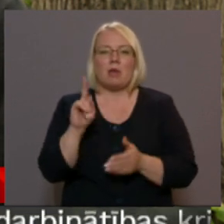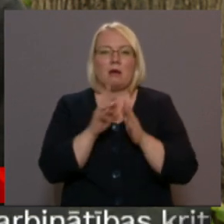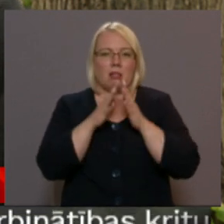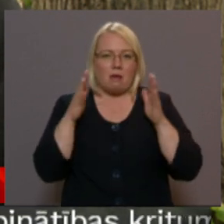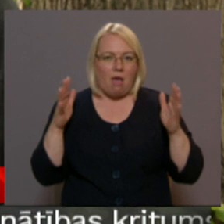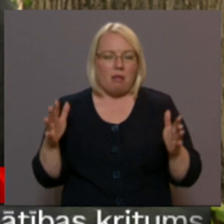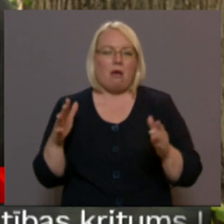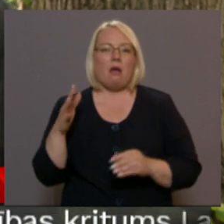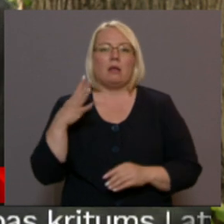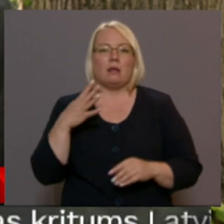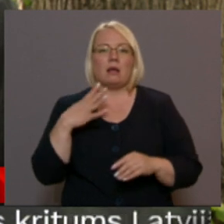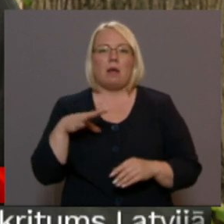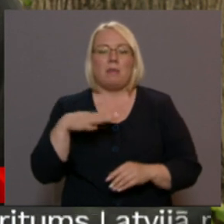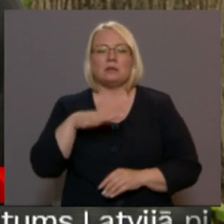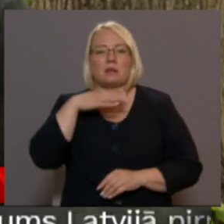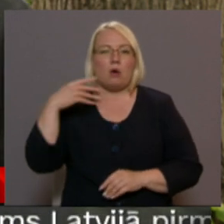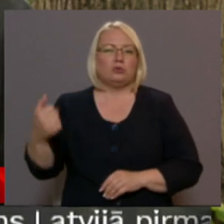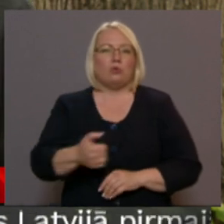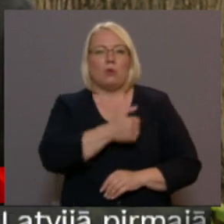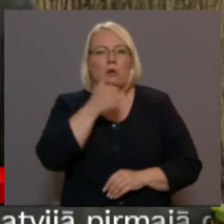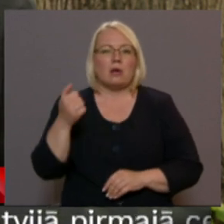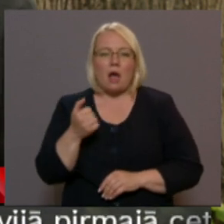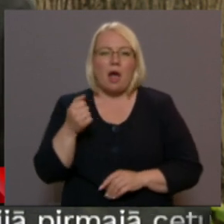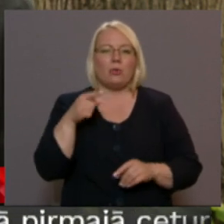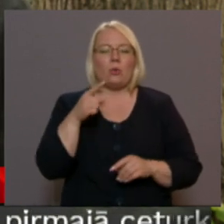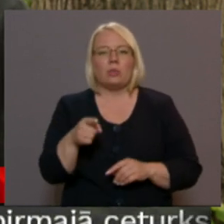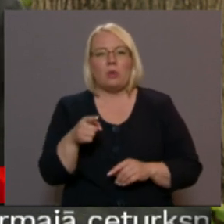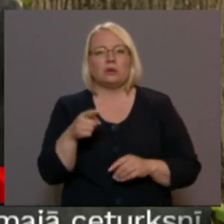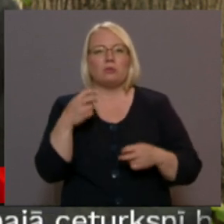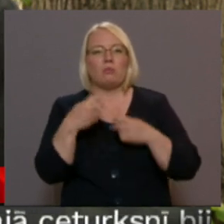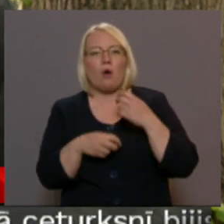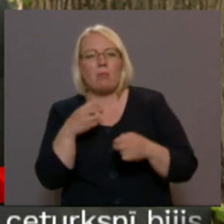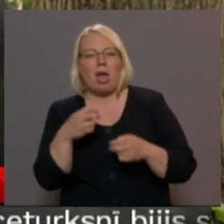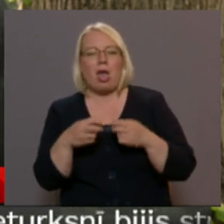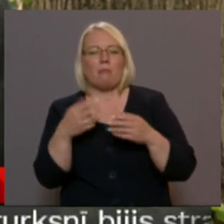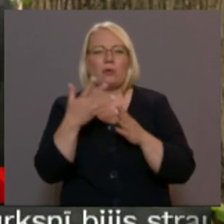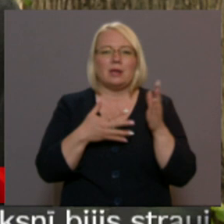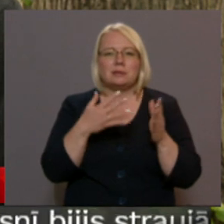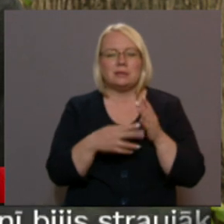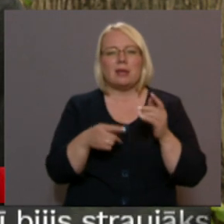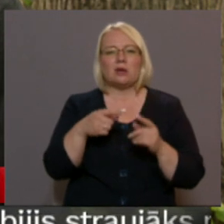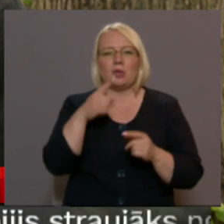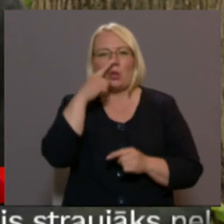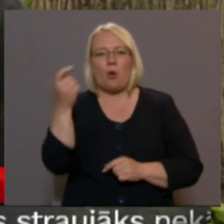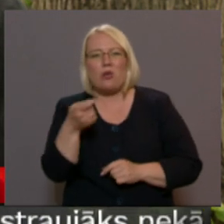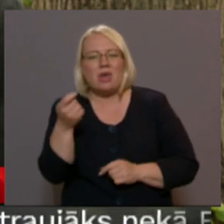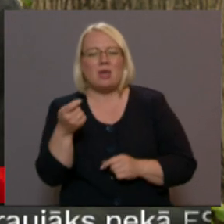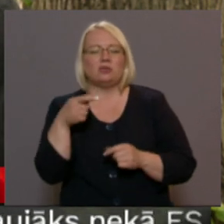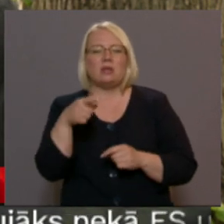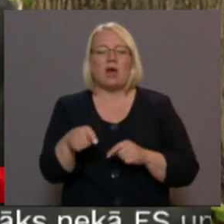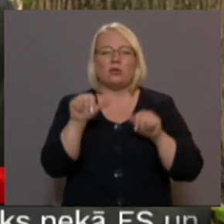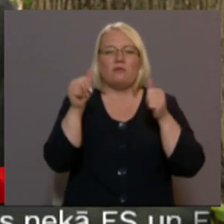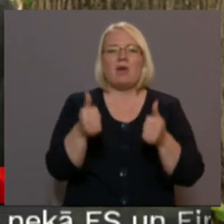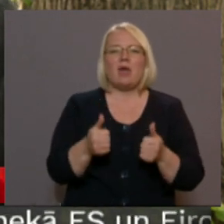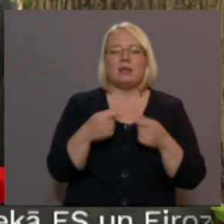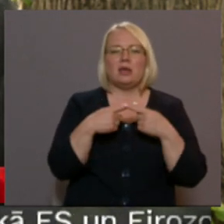ka pēc ļoti daudzu gadu koķetēšanas ar šīs problēmas risināšanu šāda veida mēra, šāda veida instrumenta tiek